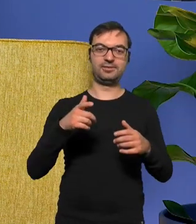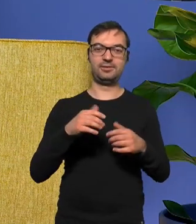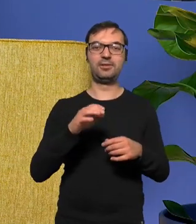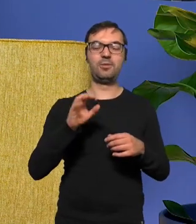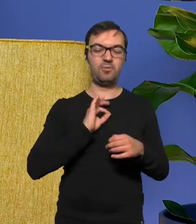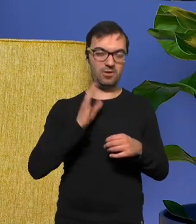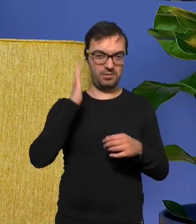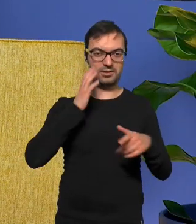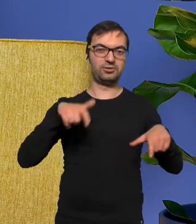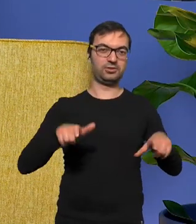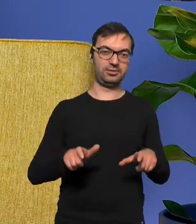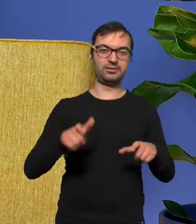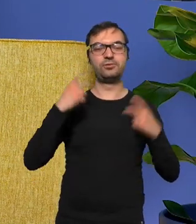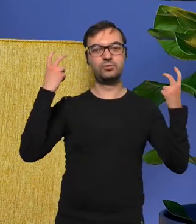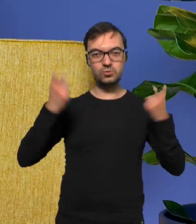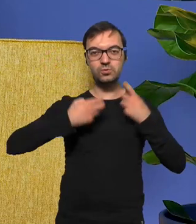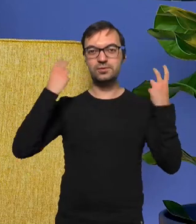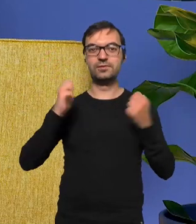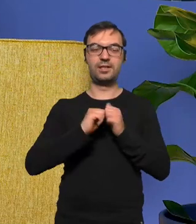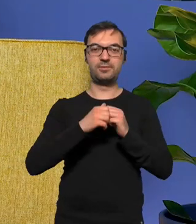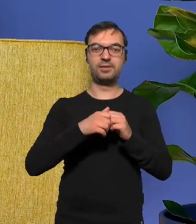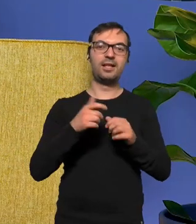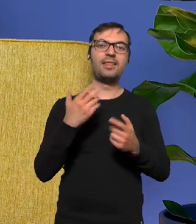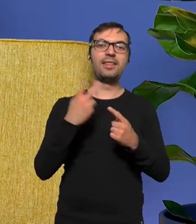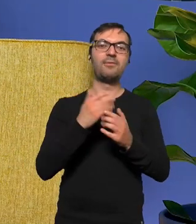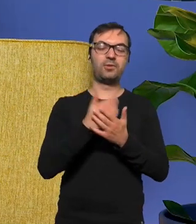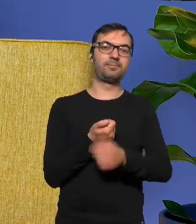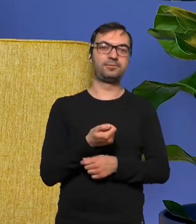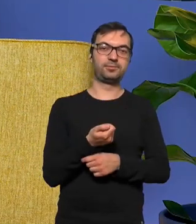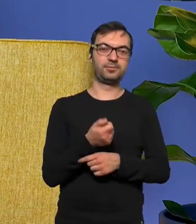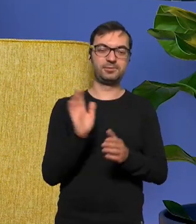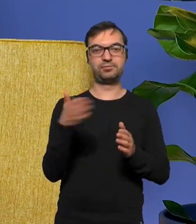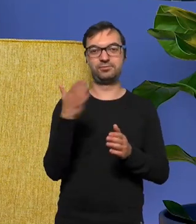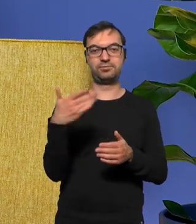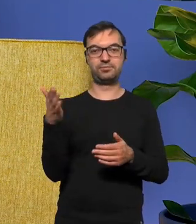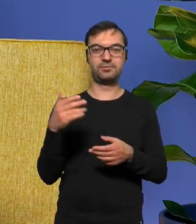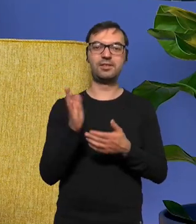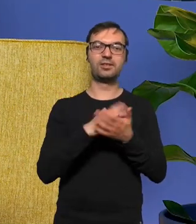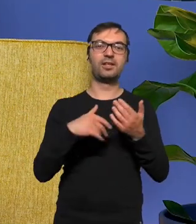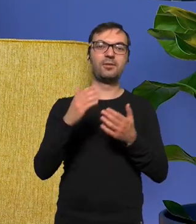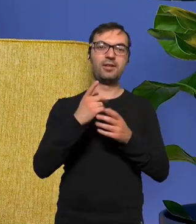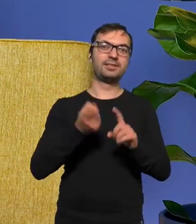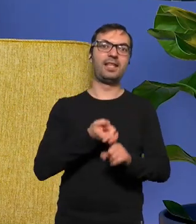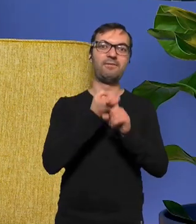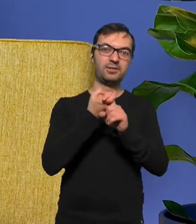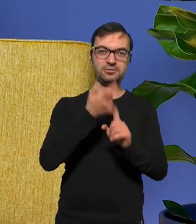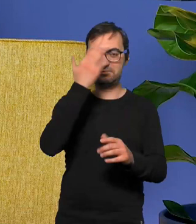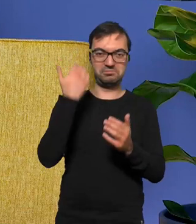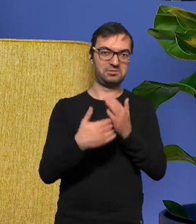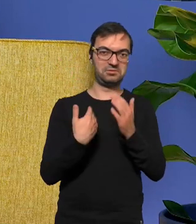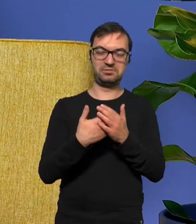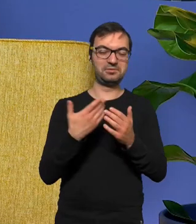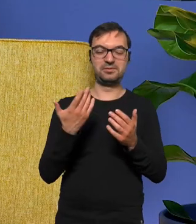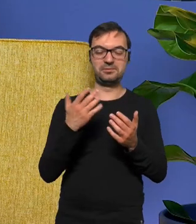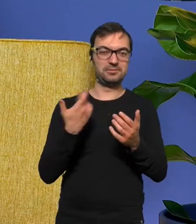usiedzimy w swoim mieszkaniu i szukamy albo skaczemy po kanałach niektóre są dawno zawieszone nie wiadomo dlaczego jest